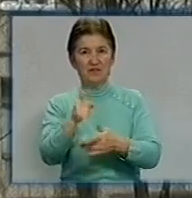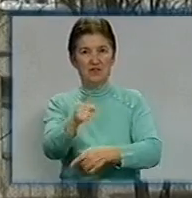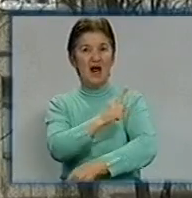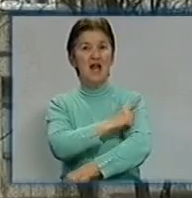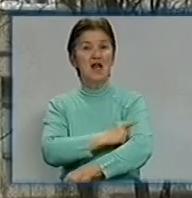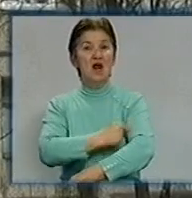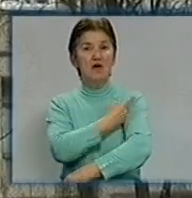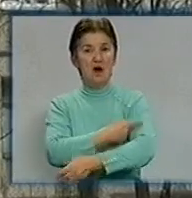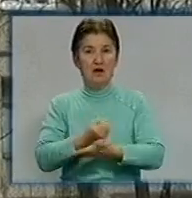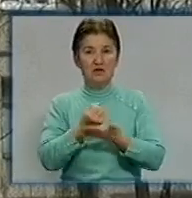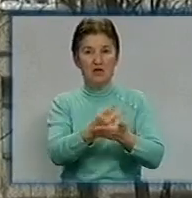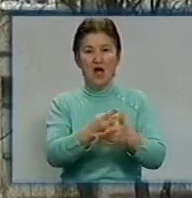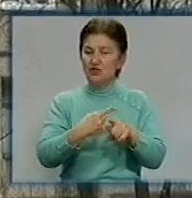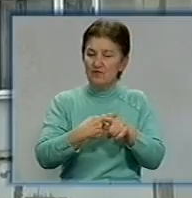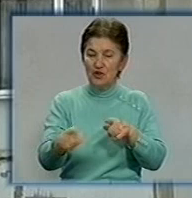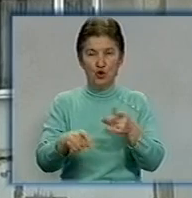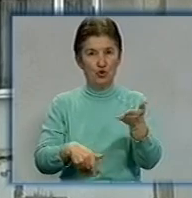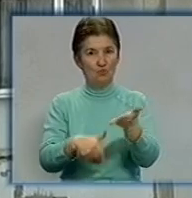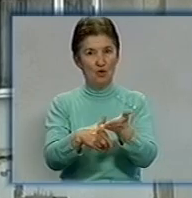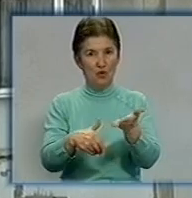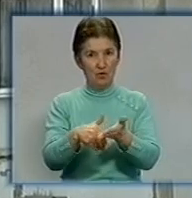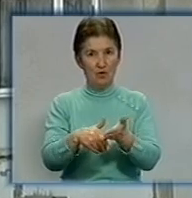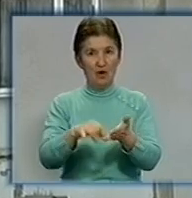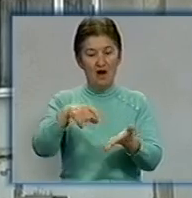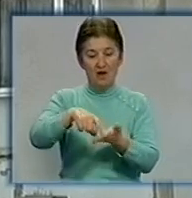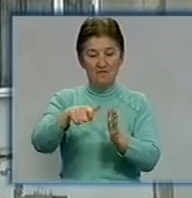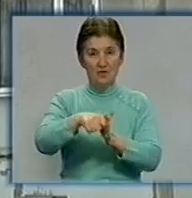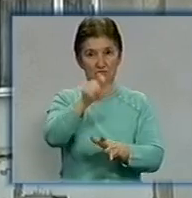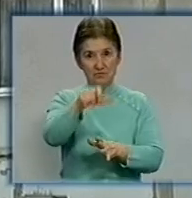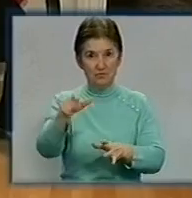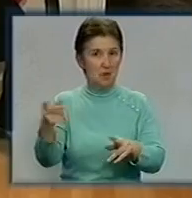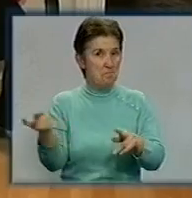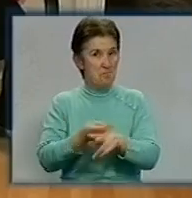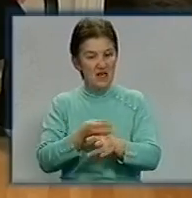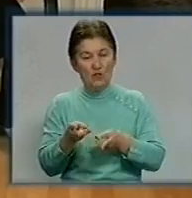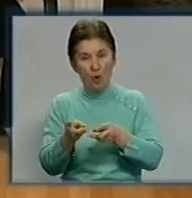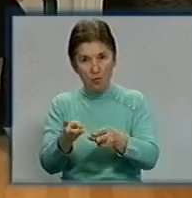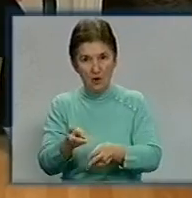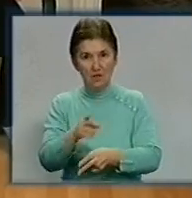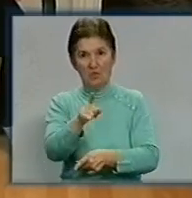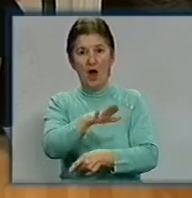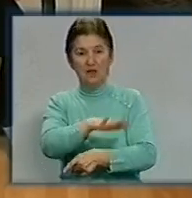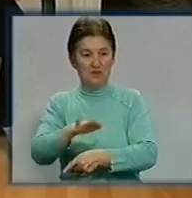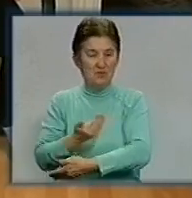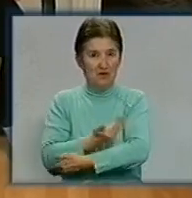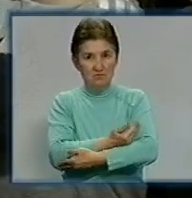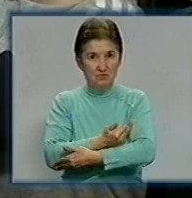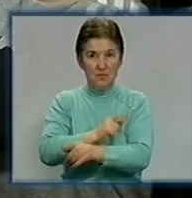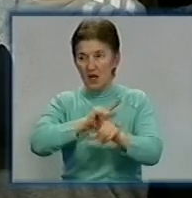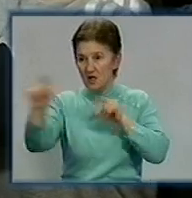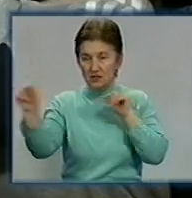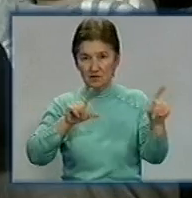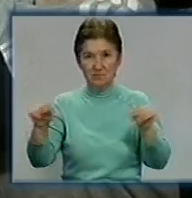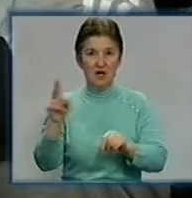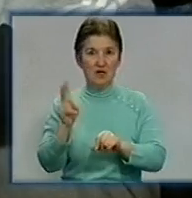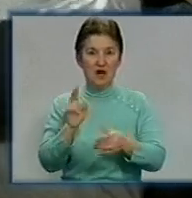допомоги. За відсутністю напруги в помешканнях не працює індивідуальне опалення. Сім'ї з маленькими дітьми роз'їхалися ночувати до родичів